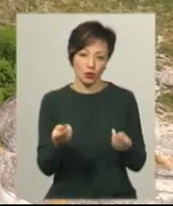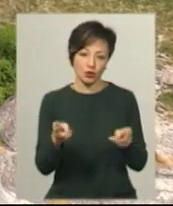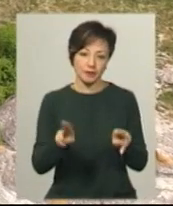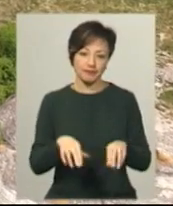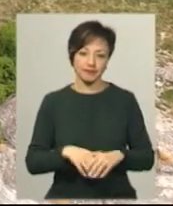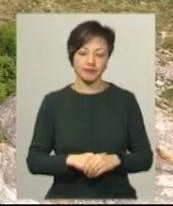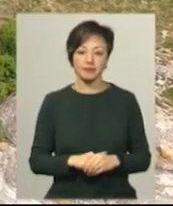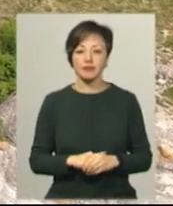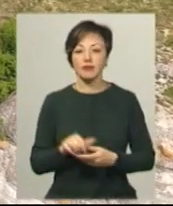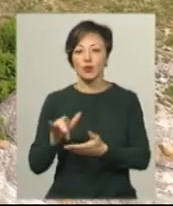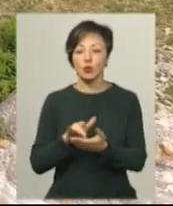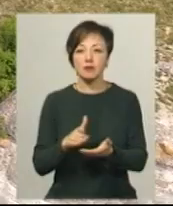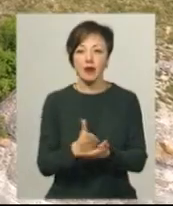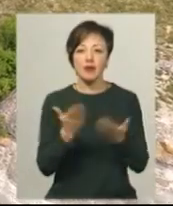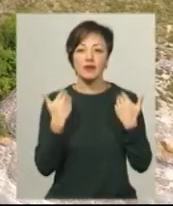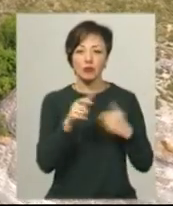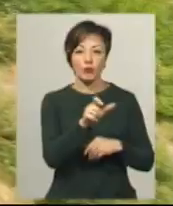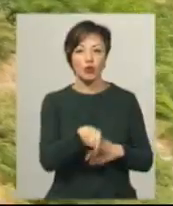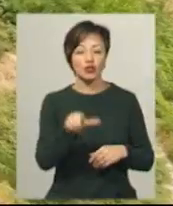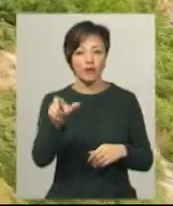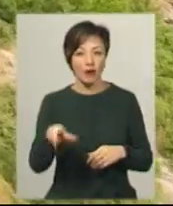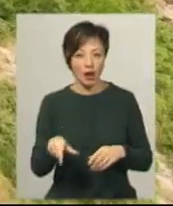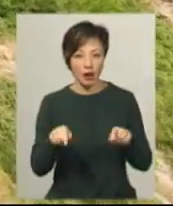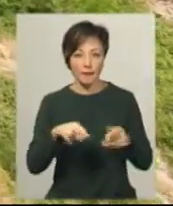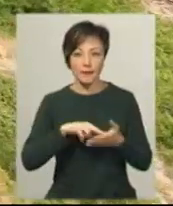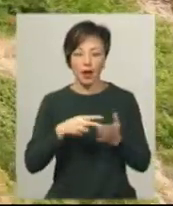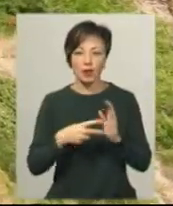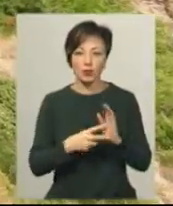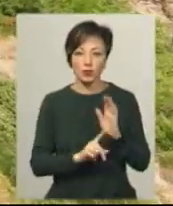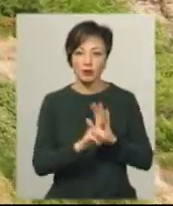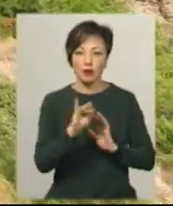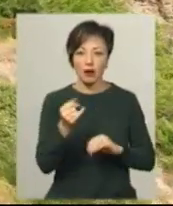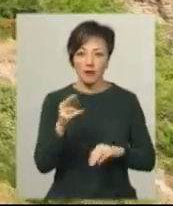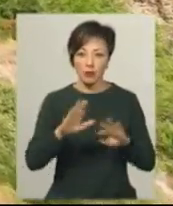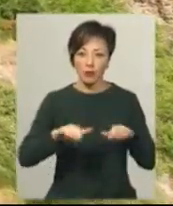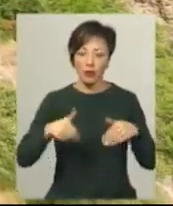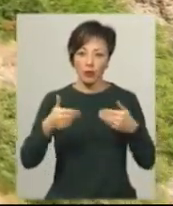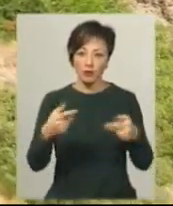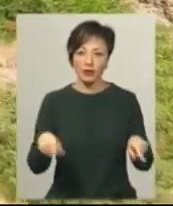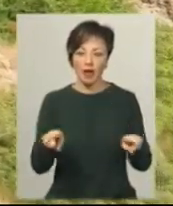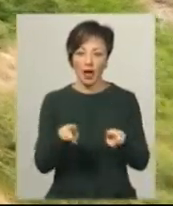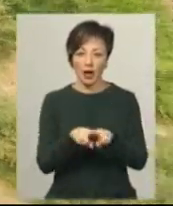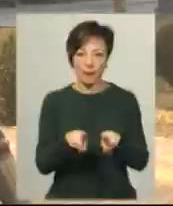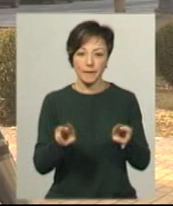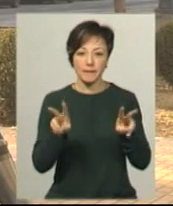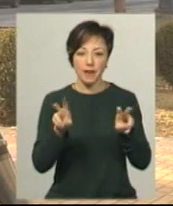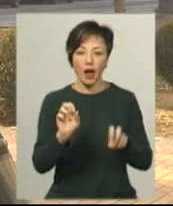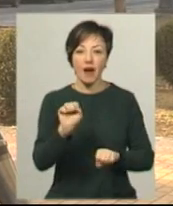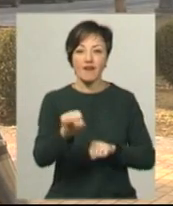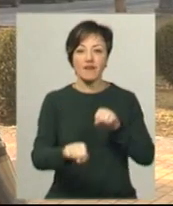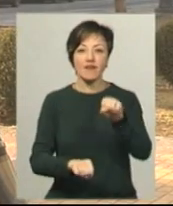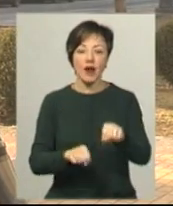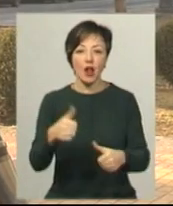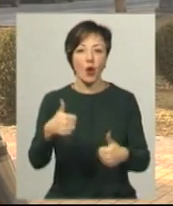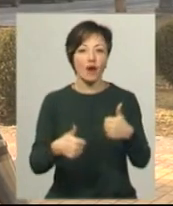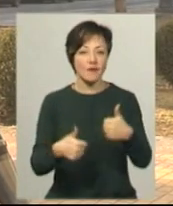Окрім туристичного маршруту, відпочивальникам у Староушицькій громаді планують з травня пропонувати і такий туристичний продукт, як велоквест, розповідає